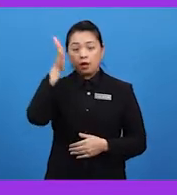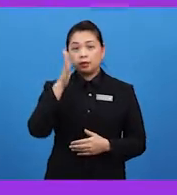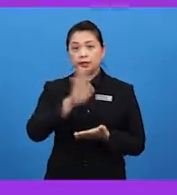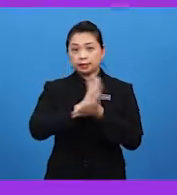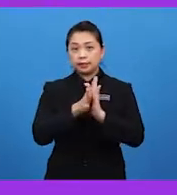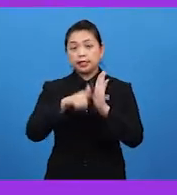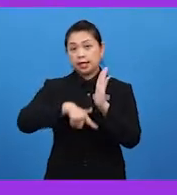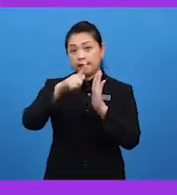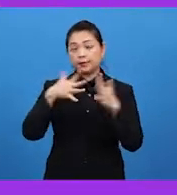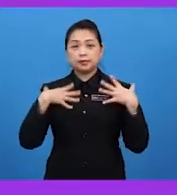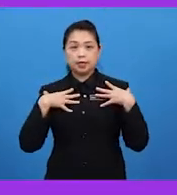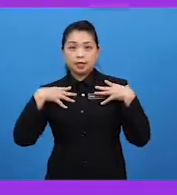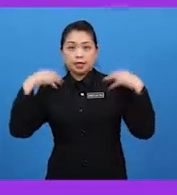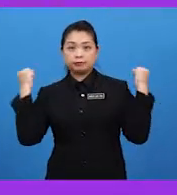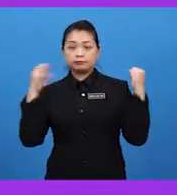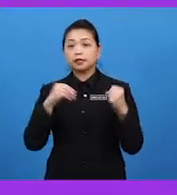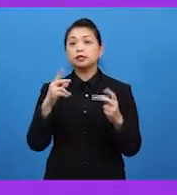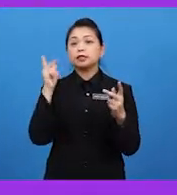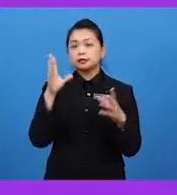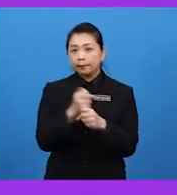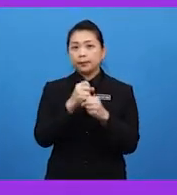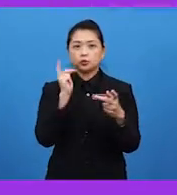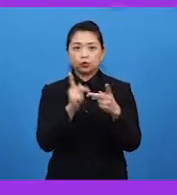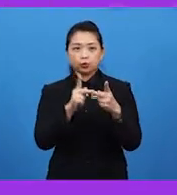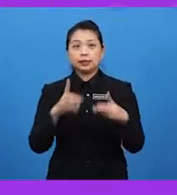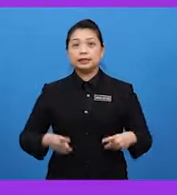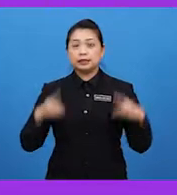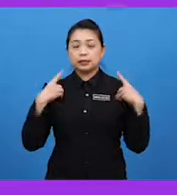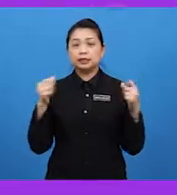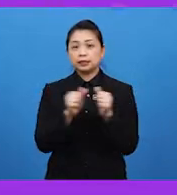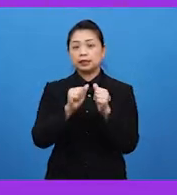lebih sihat dan dapat menyesuaikan diri dengan persekitaran.